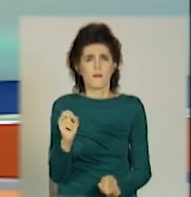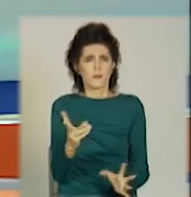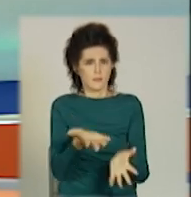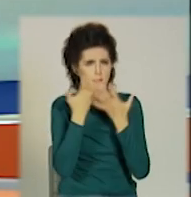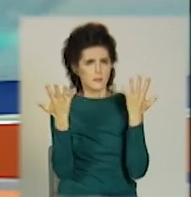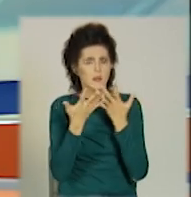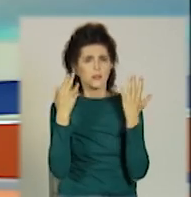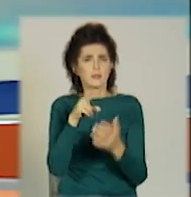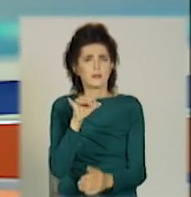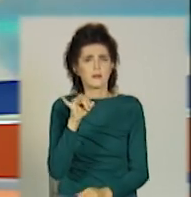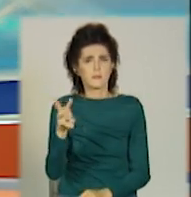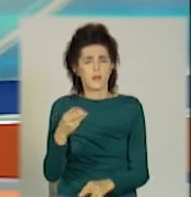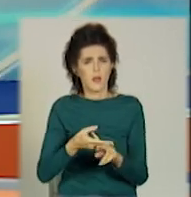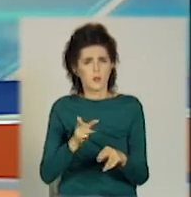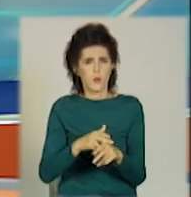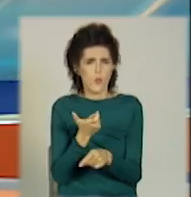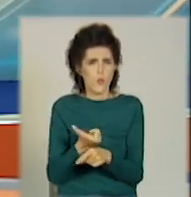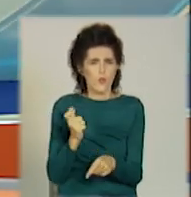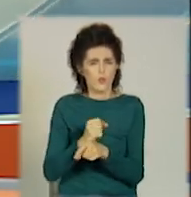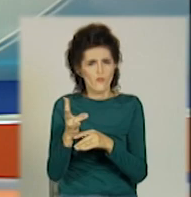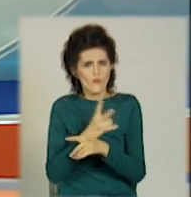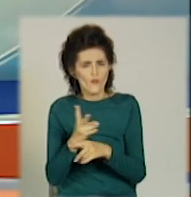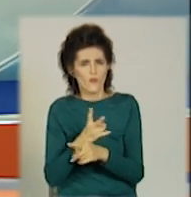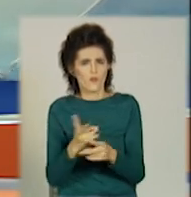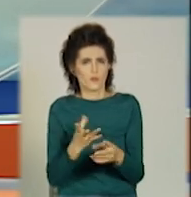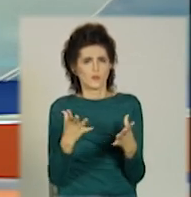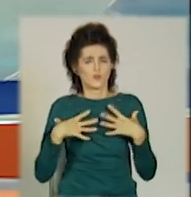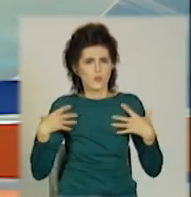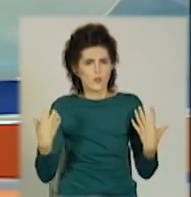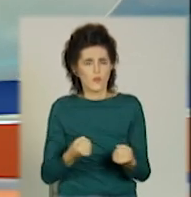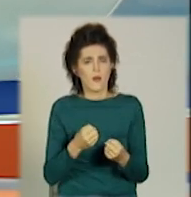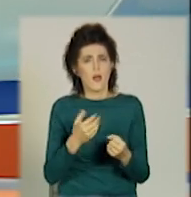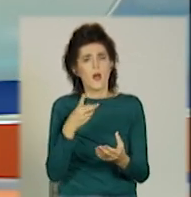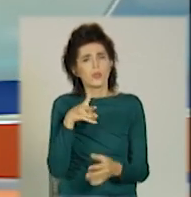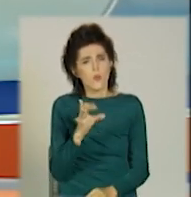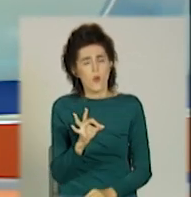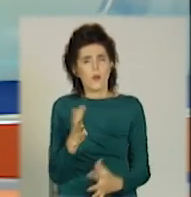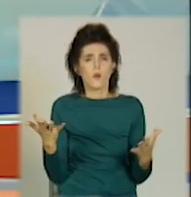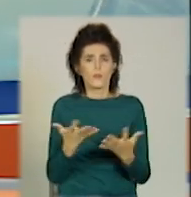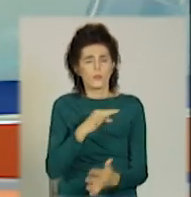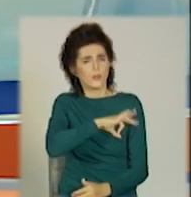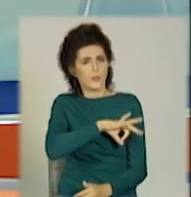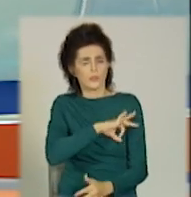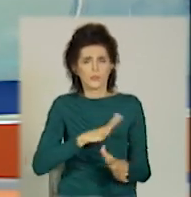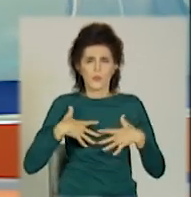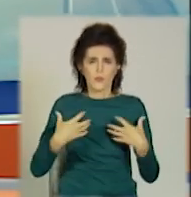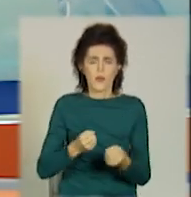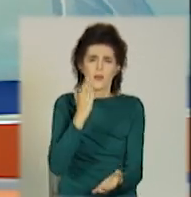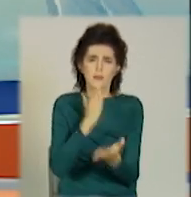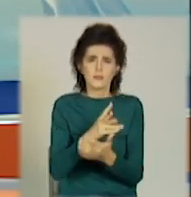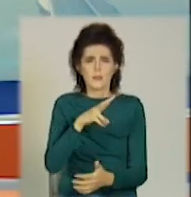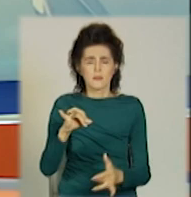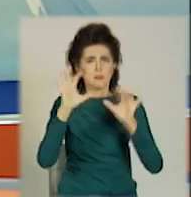цигарковим димом. А це, до речі, пасивне куріння. Наскільки воно небезпечне для здоров'я та чи є юридичні